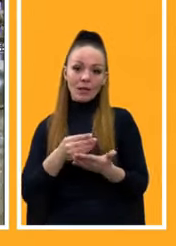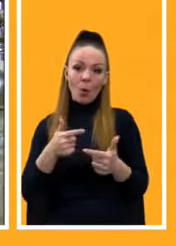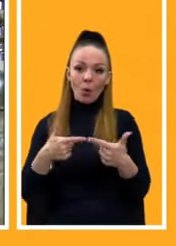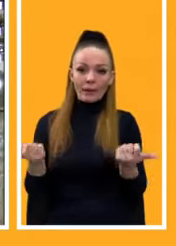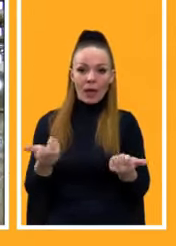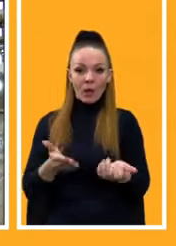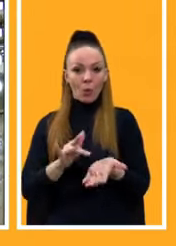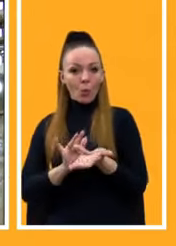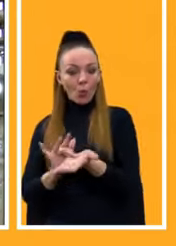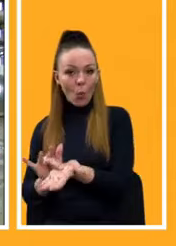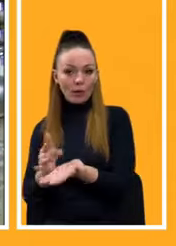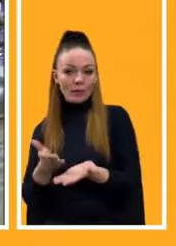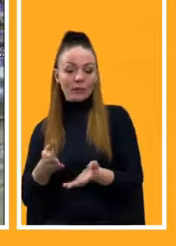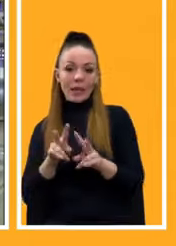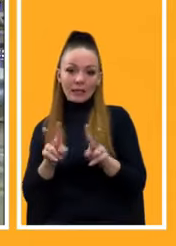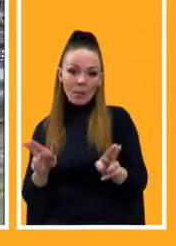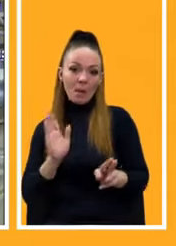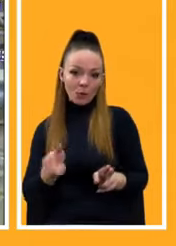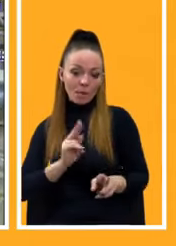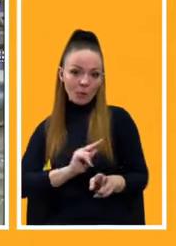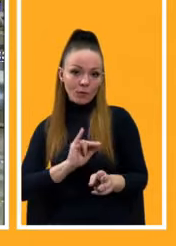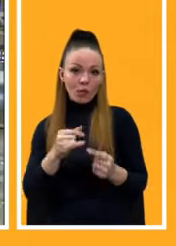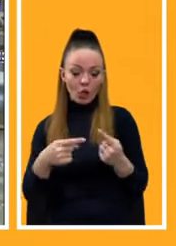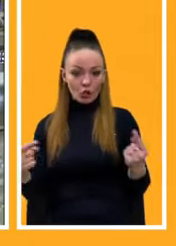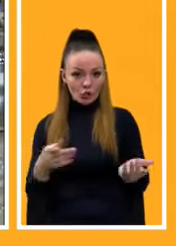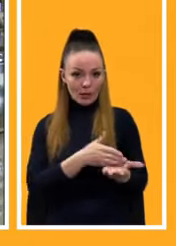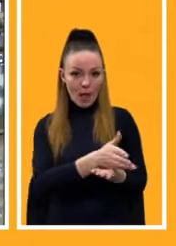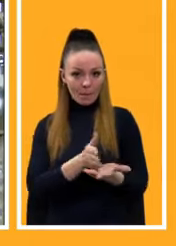так само будемо працювати і по інших напрямках, да?